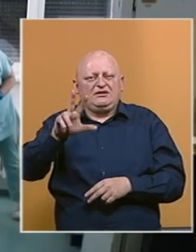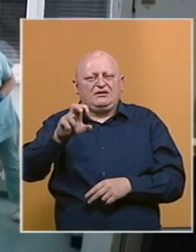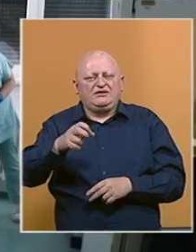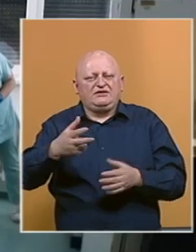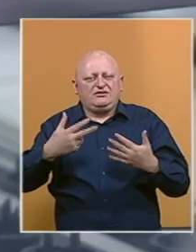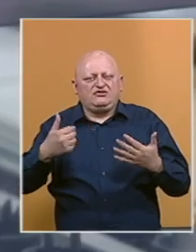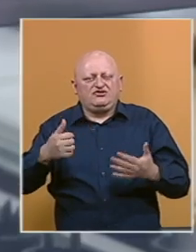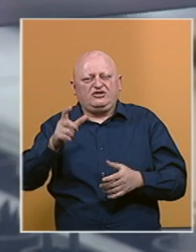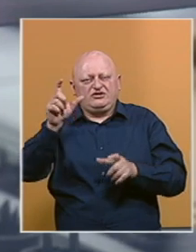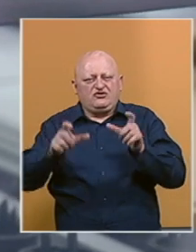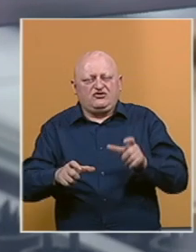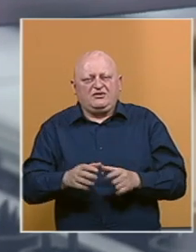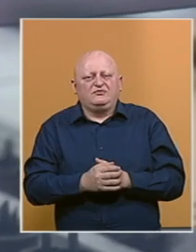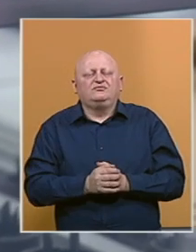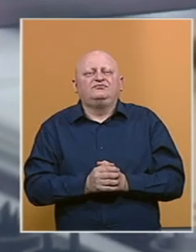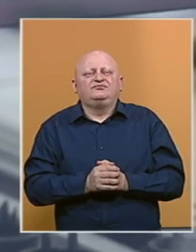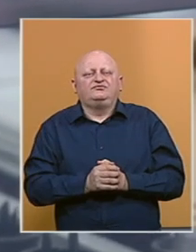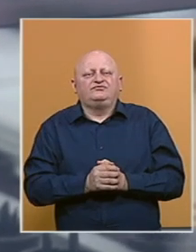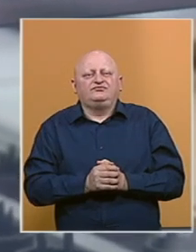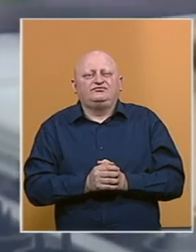3336 osoba.